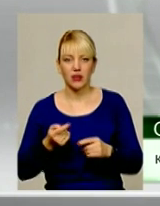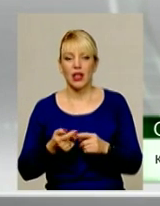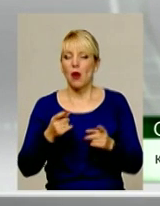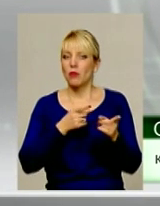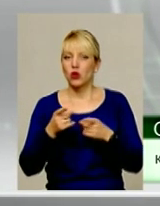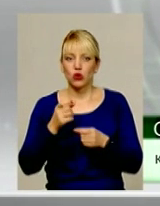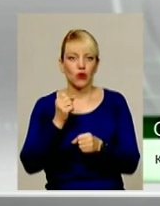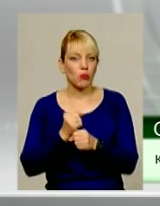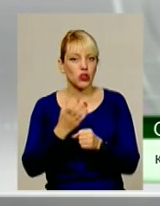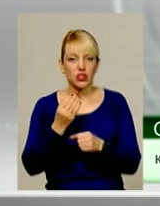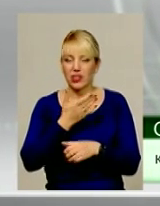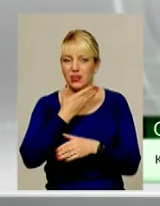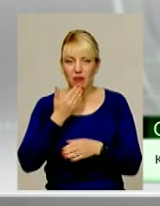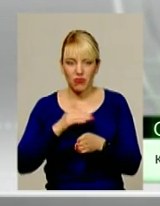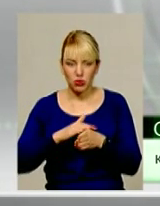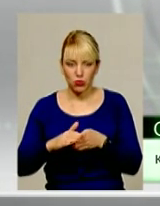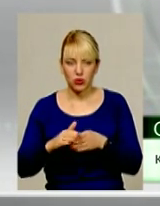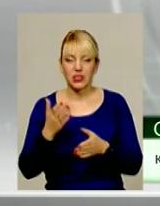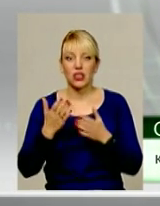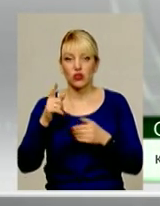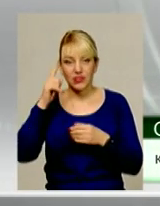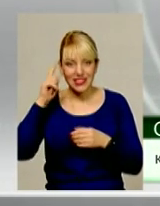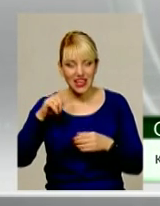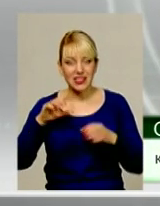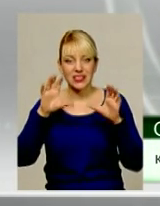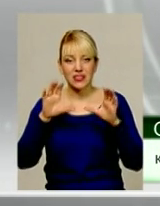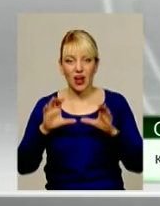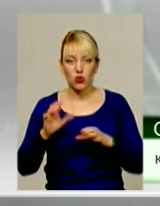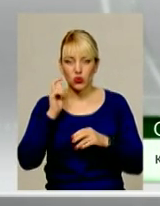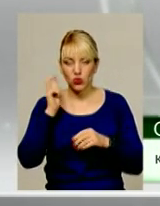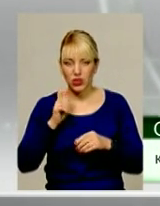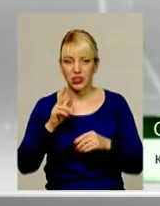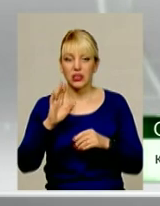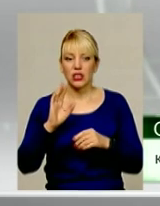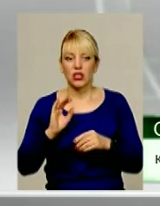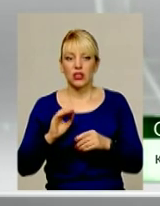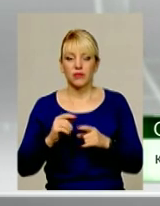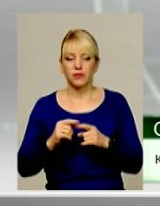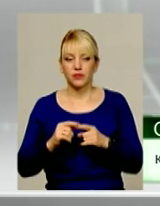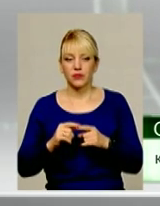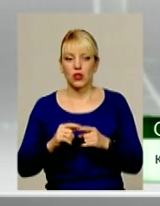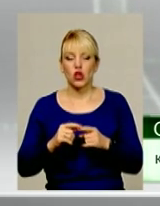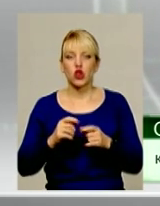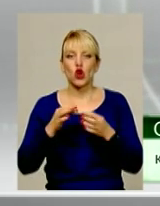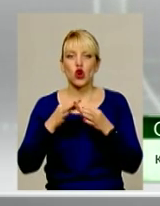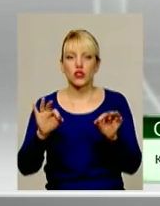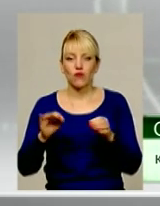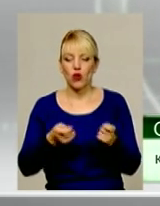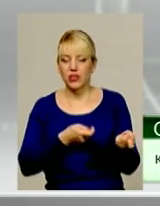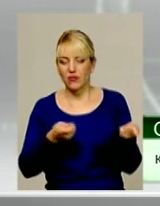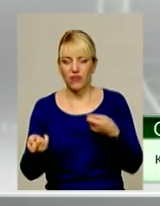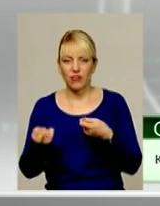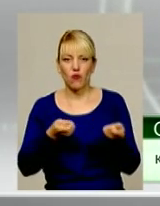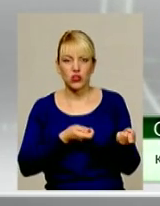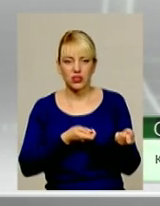володієте кодексом України і закон України знаєте, щоб переміщення ґрунту в межах своєї земельної ділянки дозволено. А куди ви його вивозите?